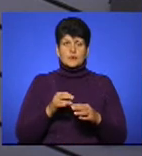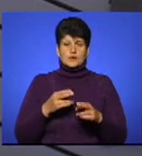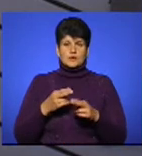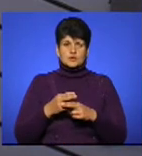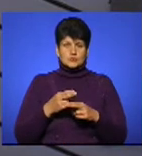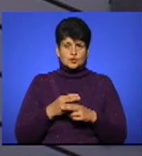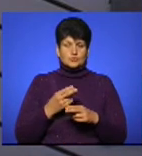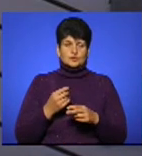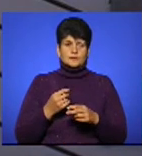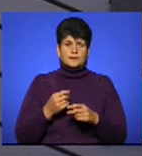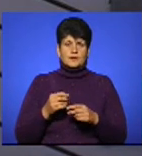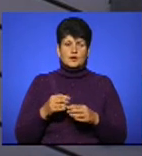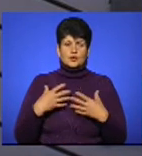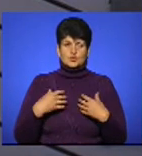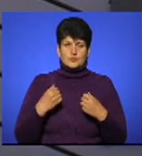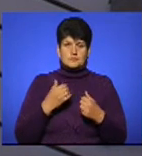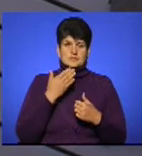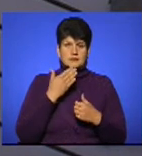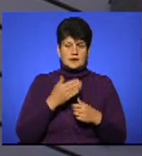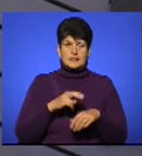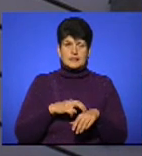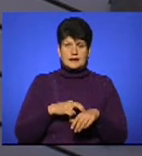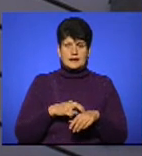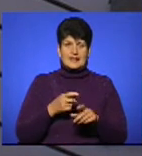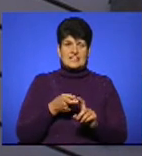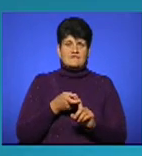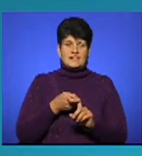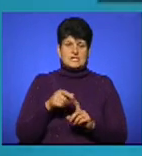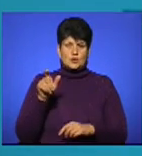запитали в лікаря-інфекціоніста, тому, прошу, дивимось.